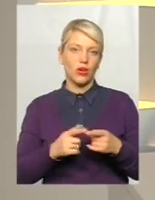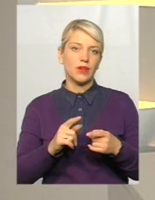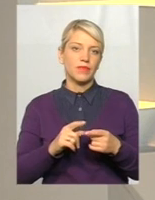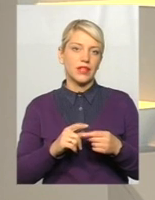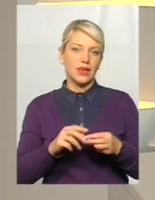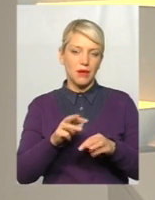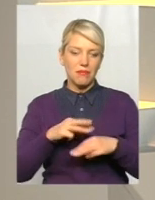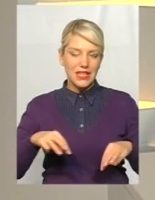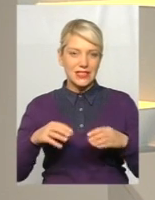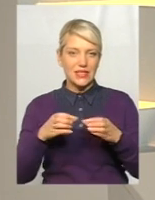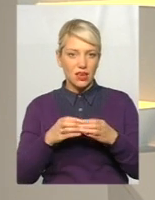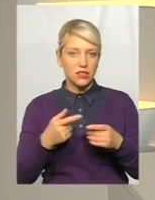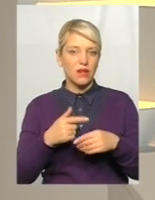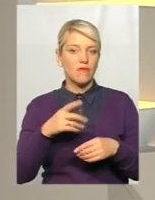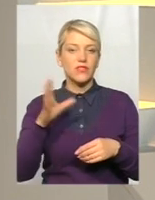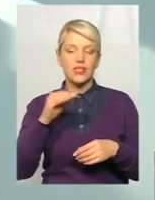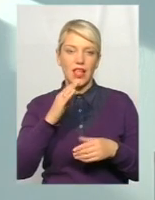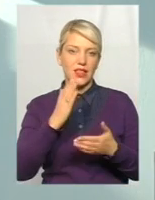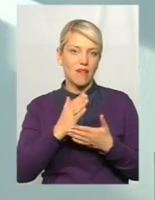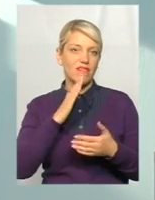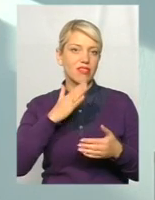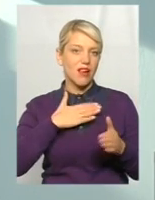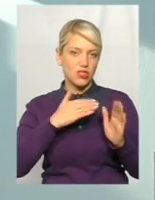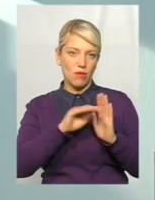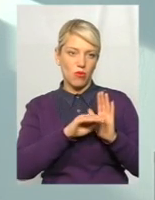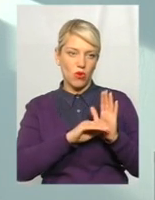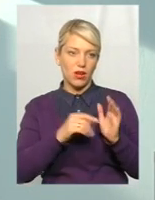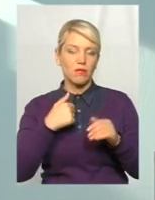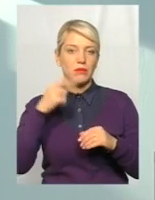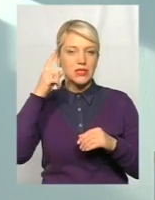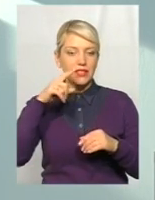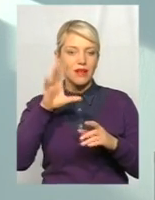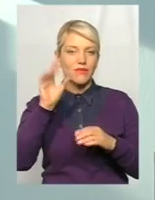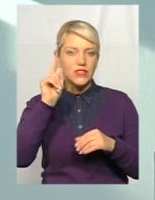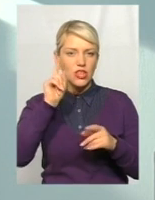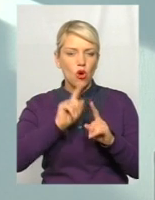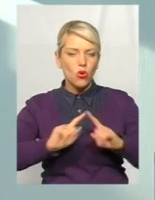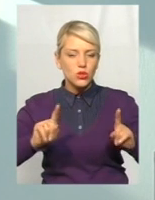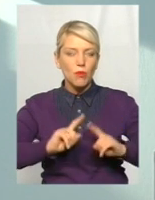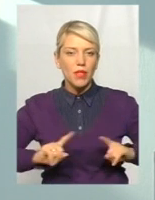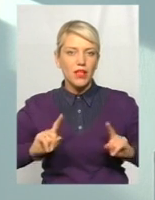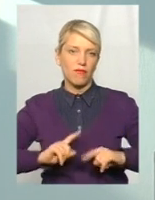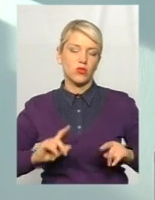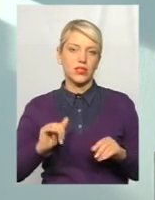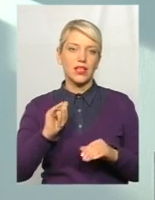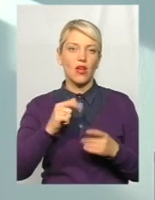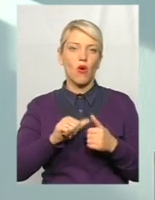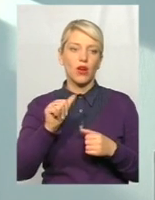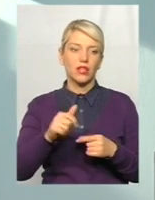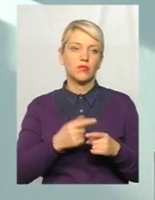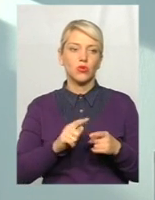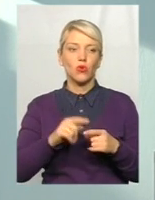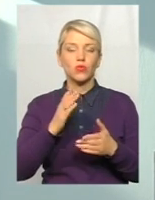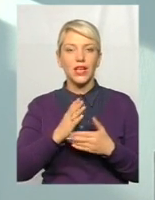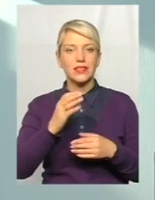І в нас є ці експертизи, ми вже знаємо, як це має бувати, знаємо ці особливості, вони вже прописані. Тому, і, крім того, у нас є досвід побудови